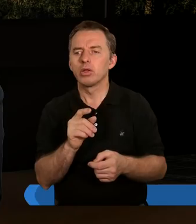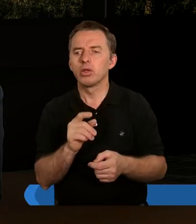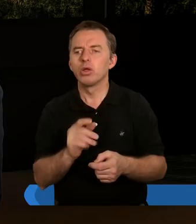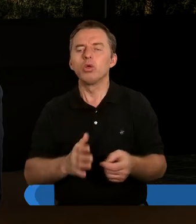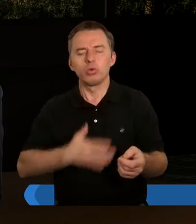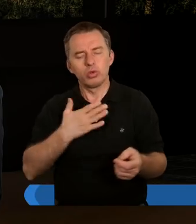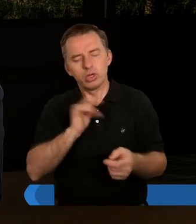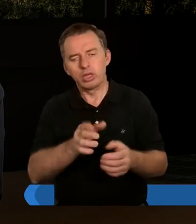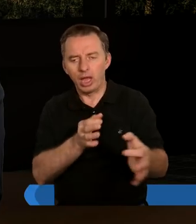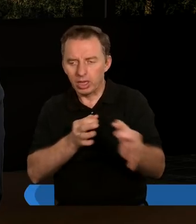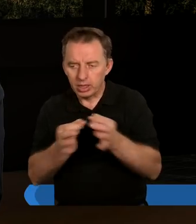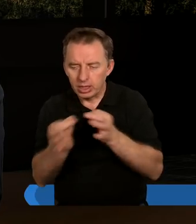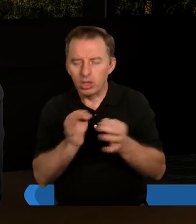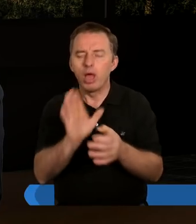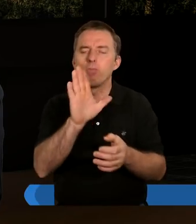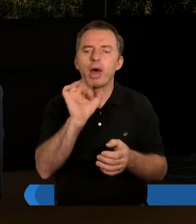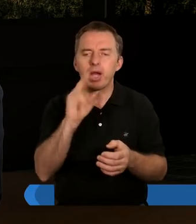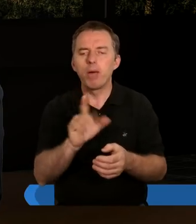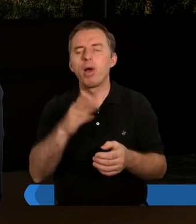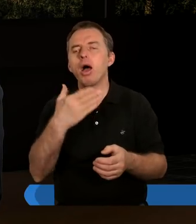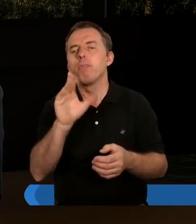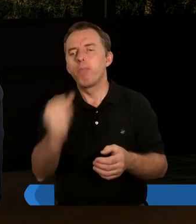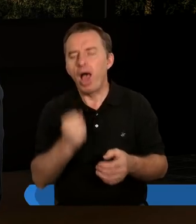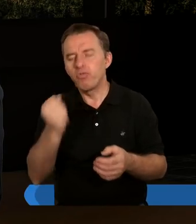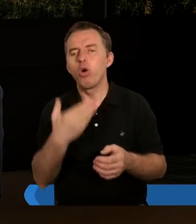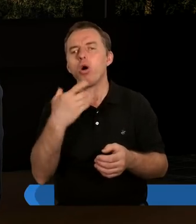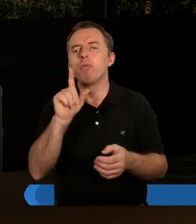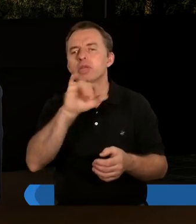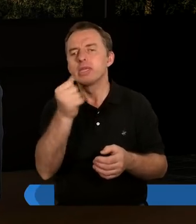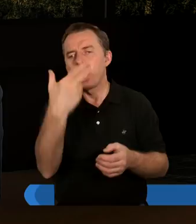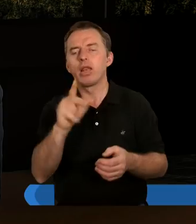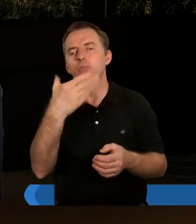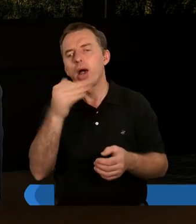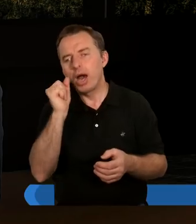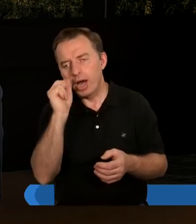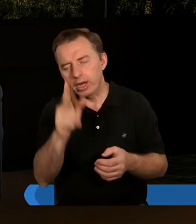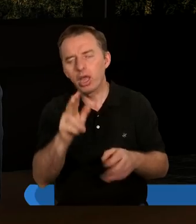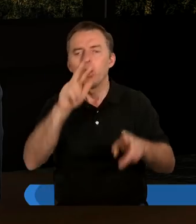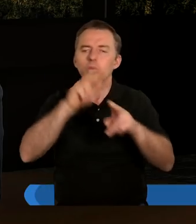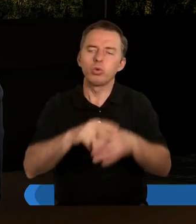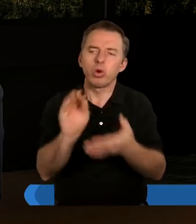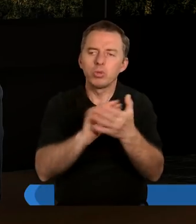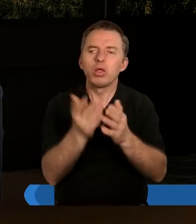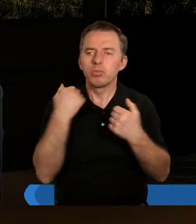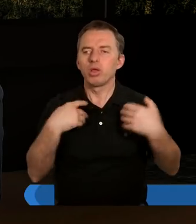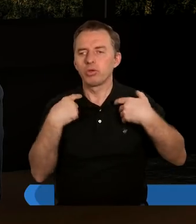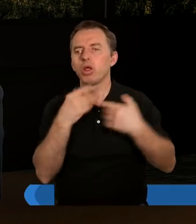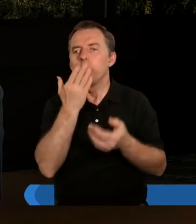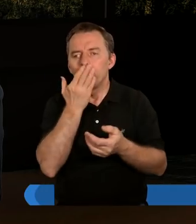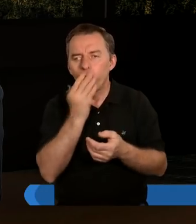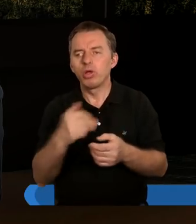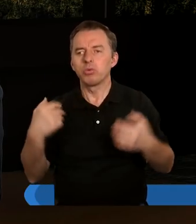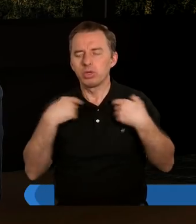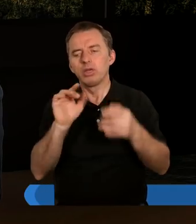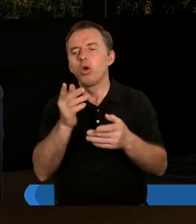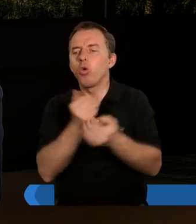wpisuje się to w historię Barnaby, Pawła i Jana Marka, którego notabene apostoł Paweł w pewnym momencie pod koniec swojego życia nazywał